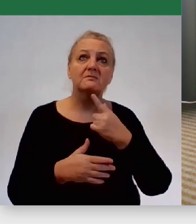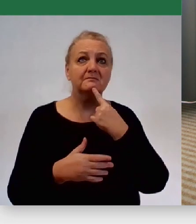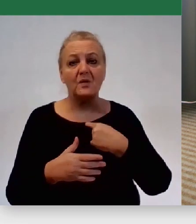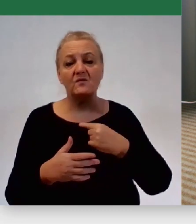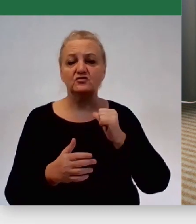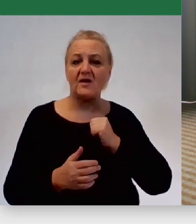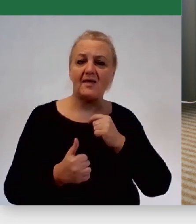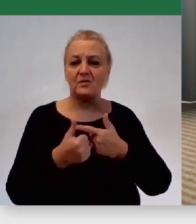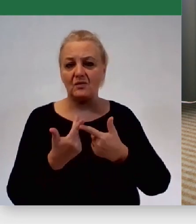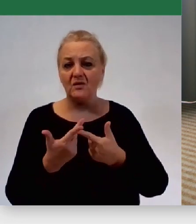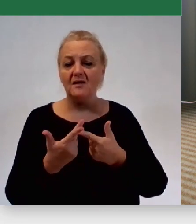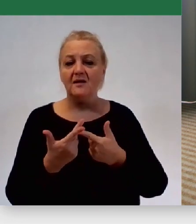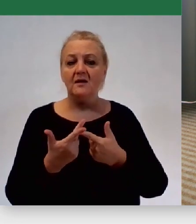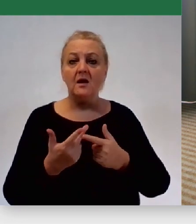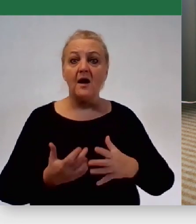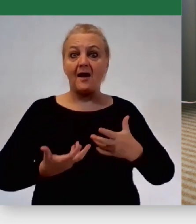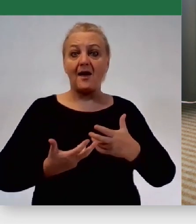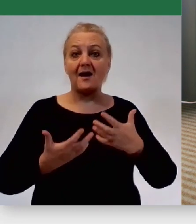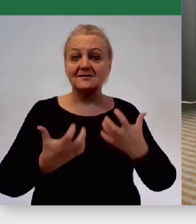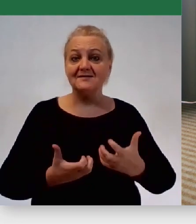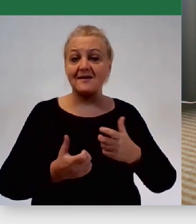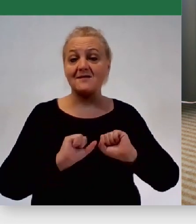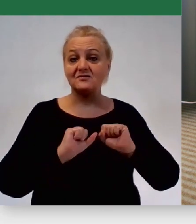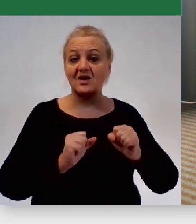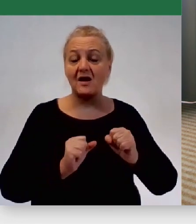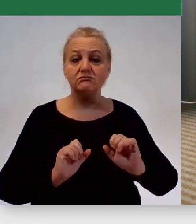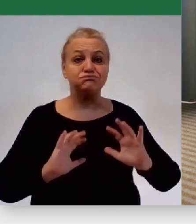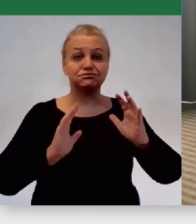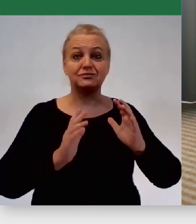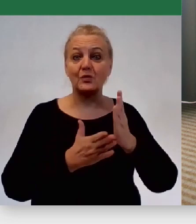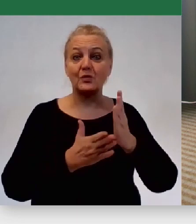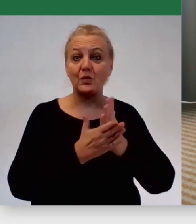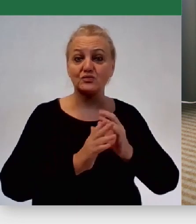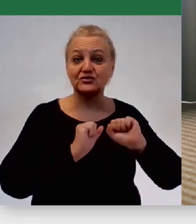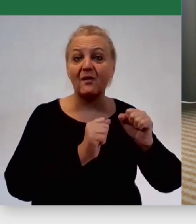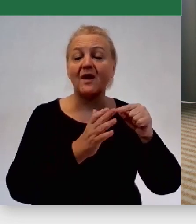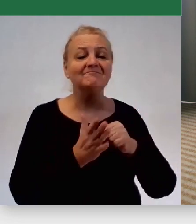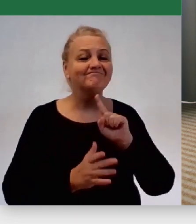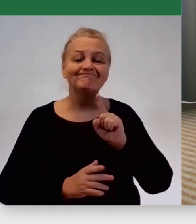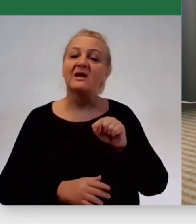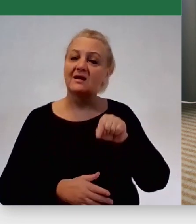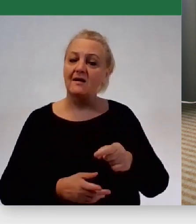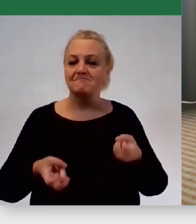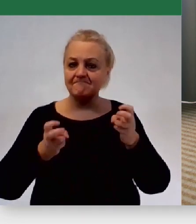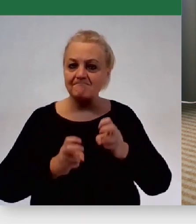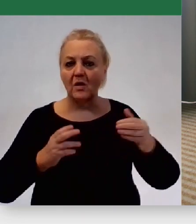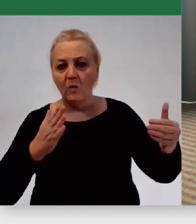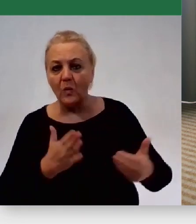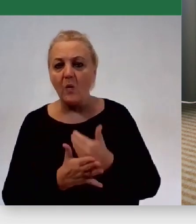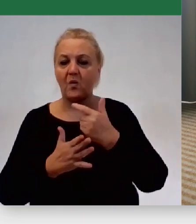pory w chwili, jako element powstania narodowego, tylko raczej, żeby to był element budowania nowych rozwiązań